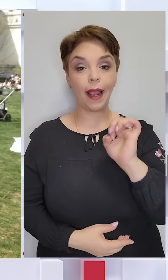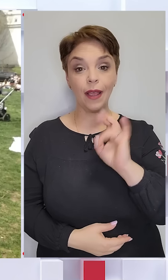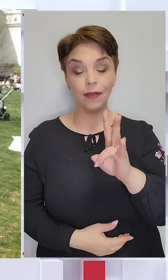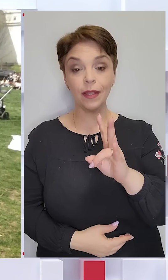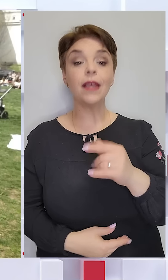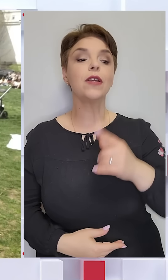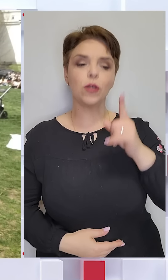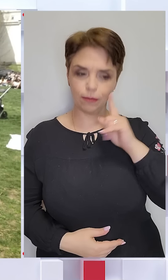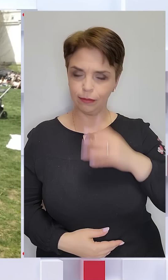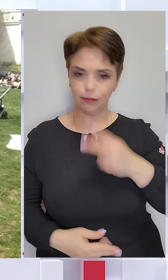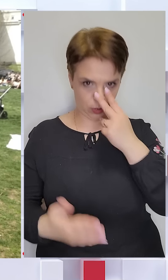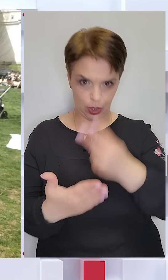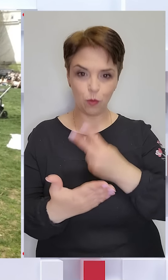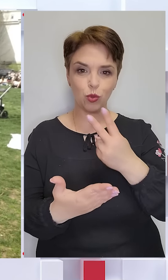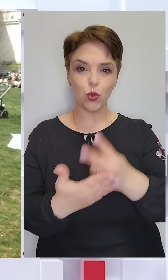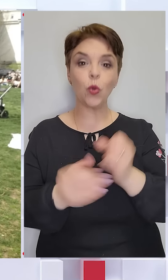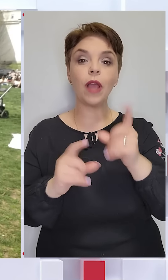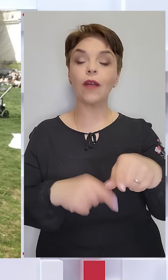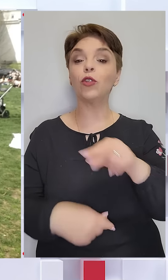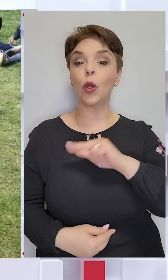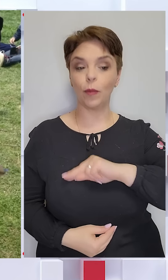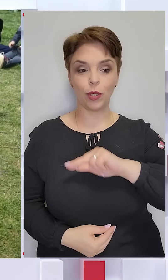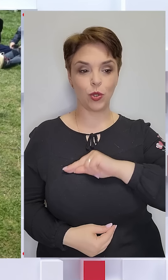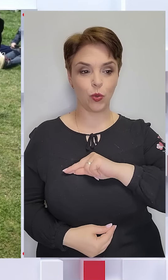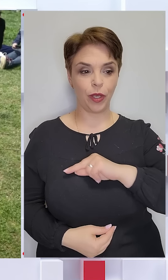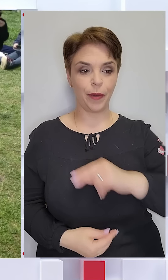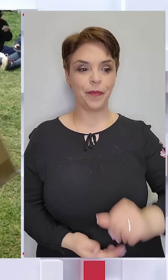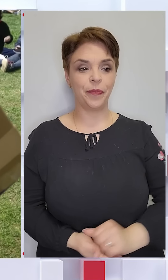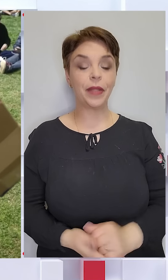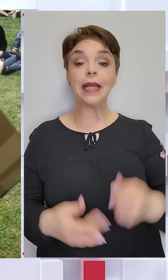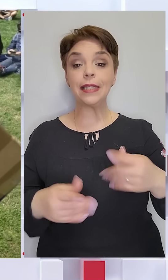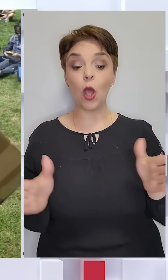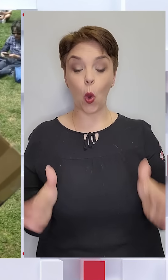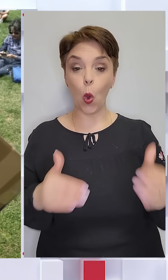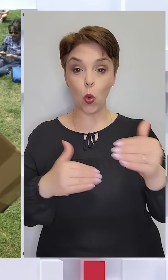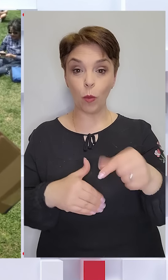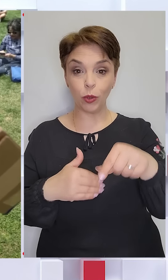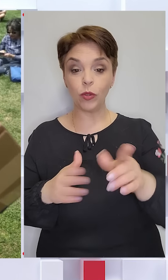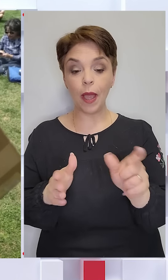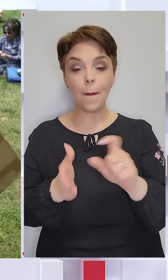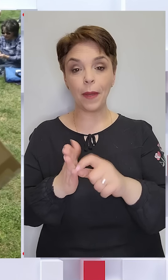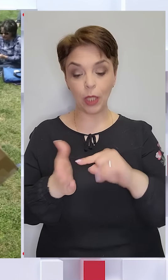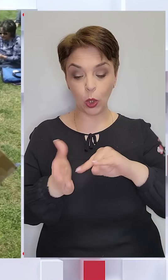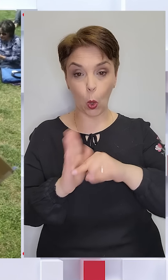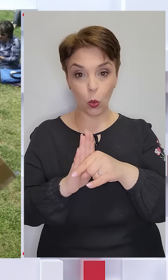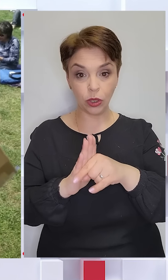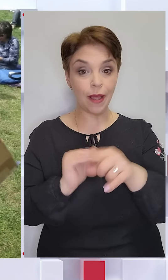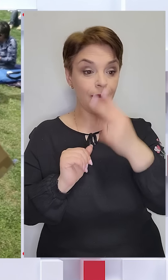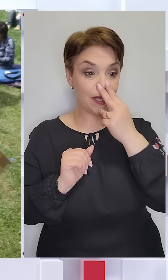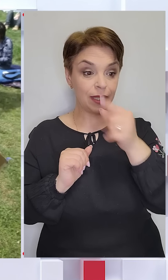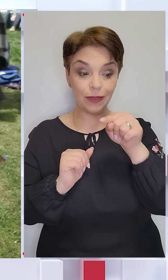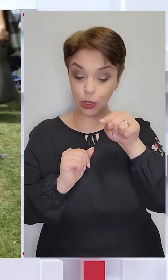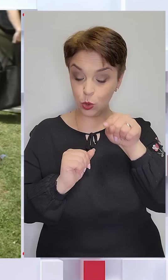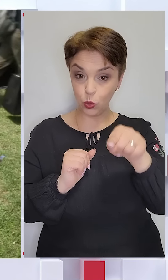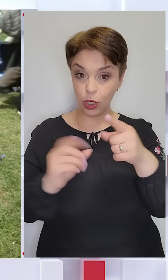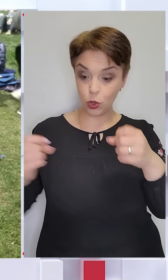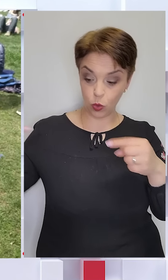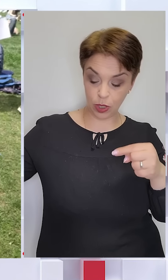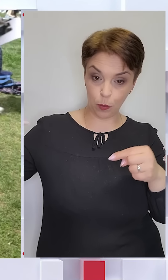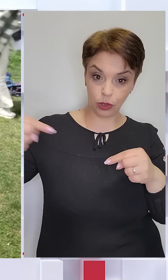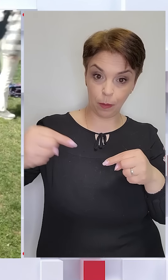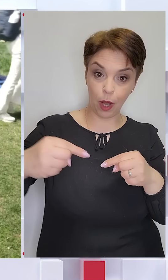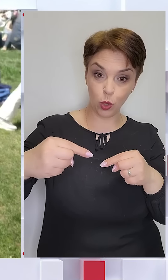і залюбки демонструє, як вона працює. Це коробка. Отут є маленький отвір. Ви дивитесь сюди, сонце